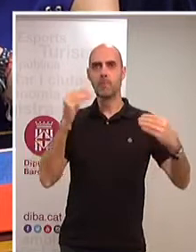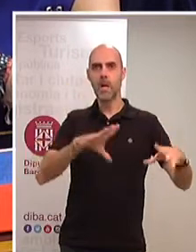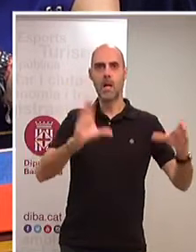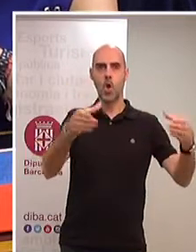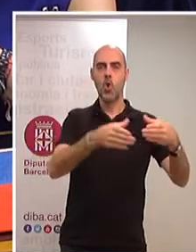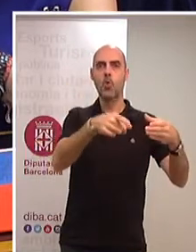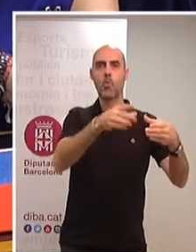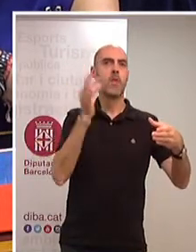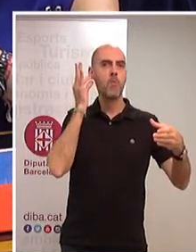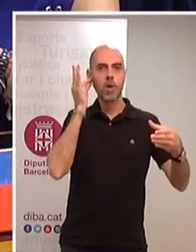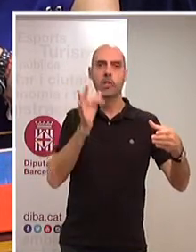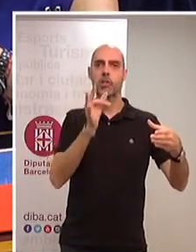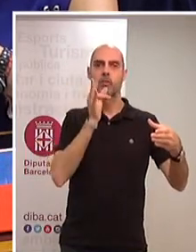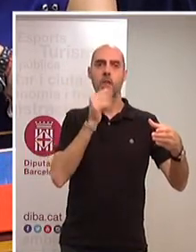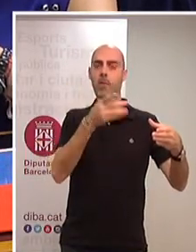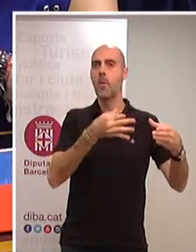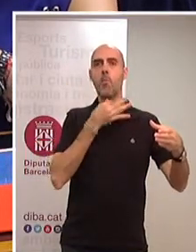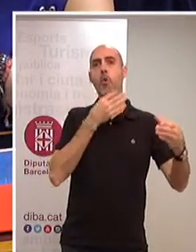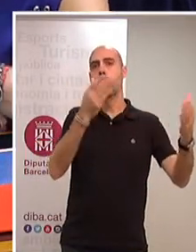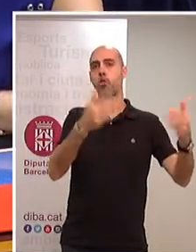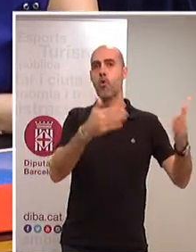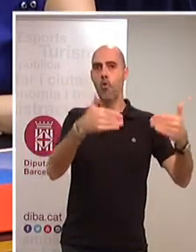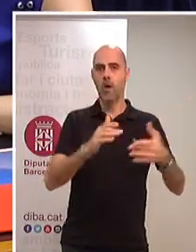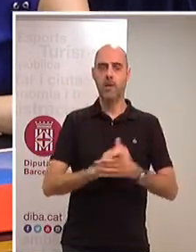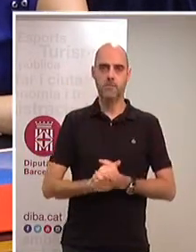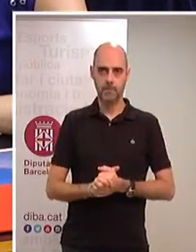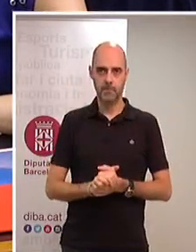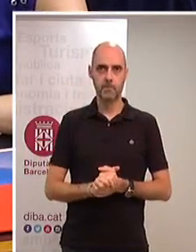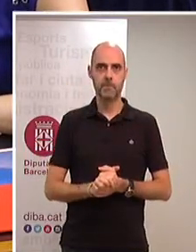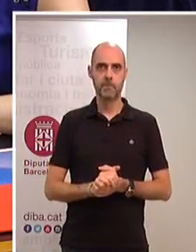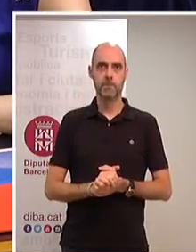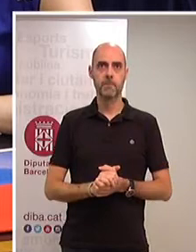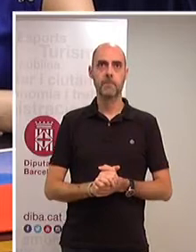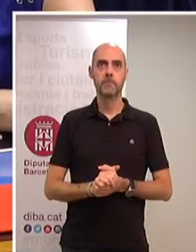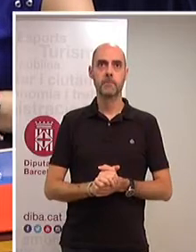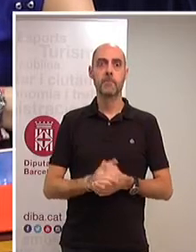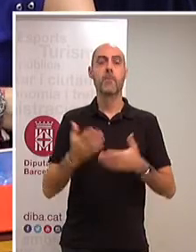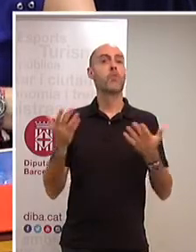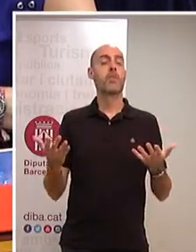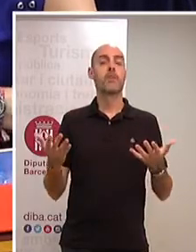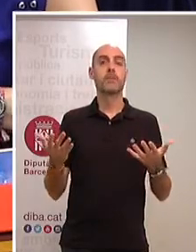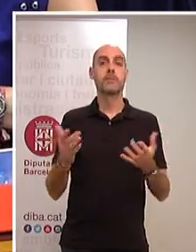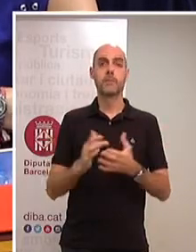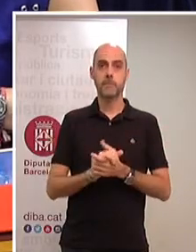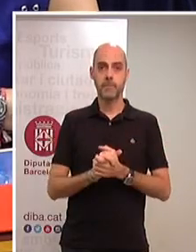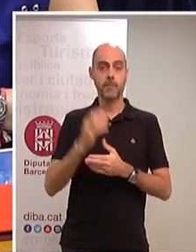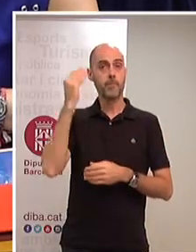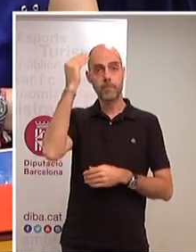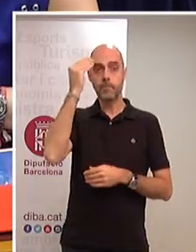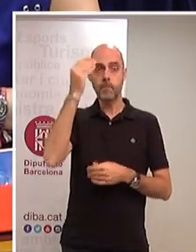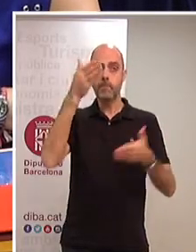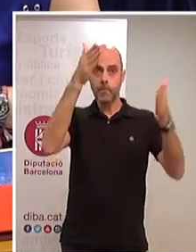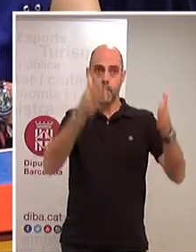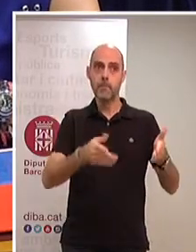que encara no tenen veu i no tenen possibilitat de poder decidir coses. Per tant, crec que vostè ha